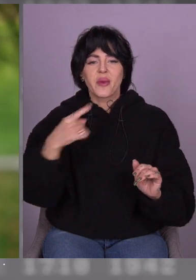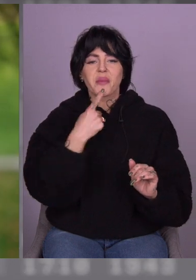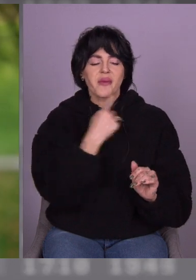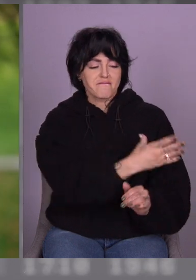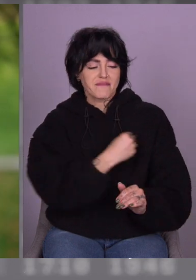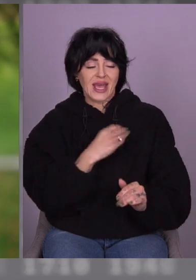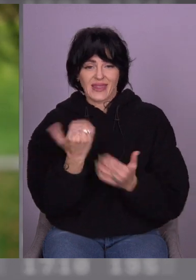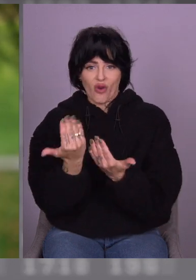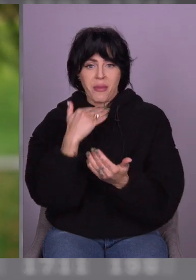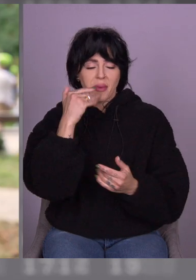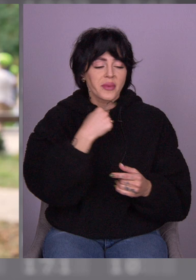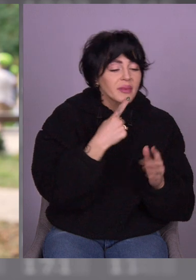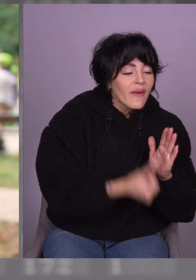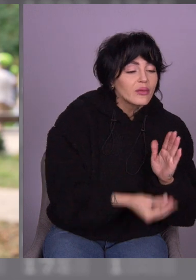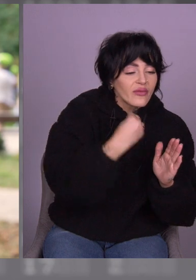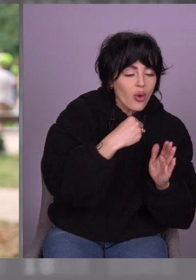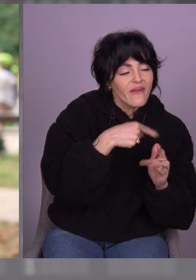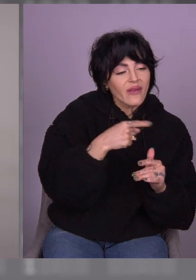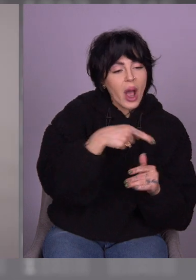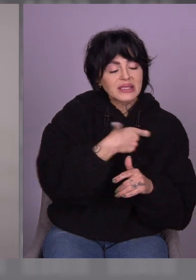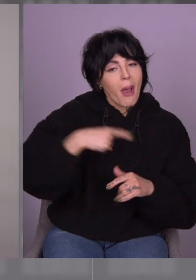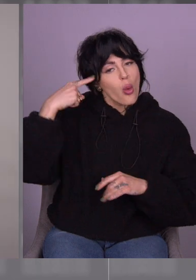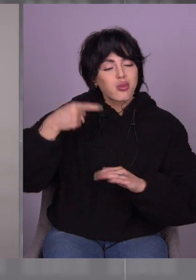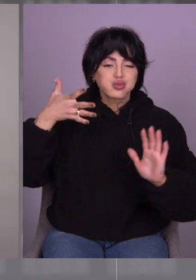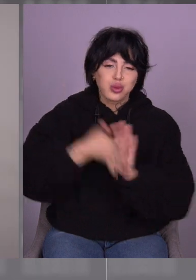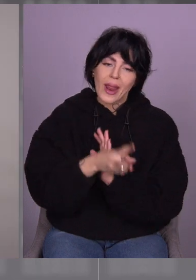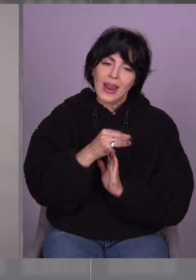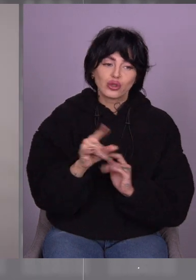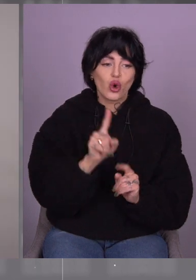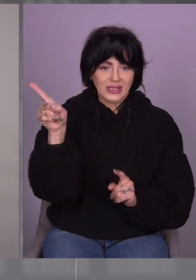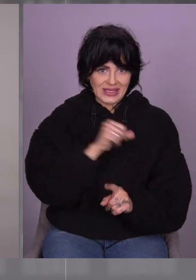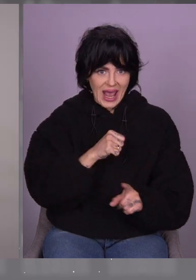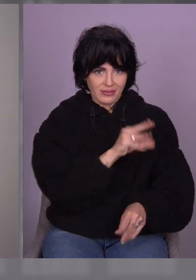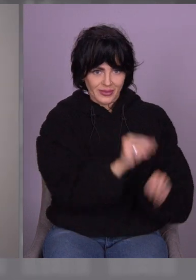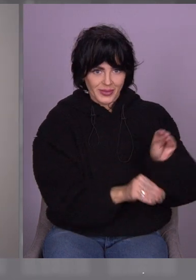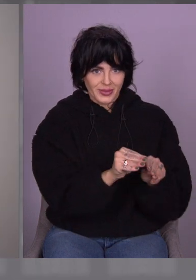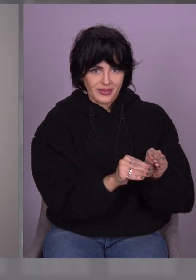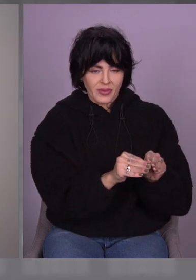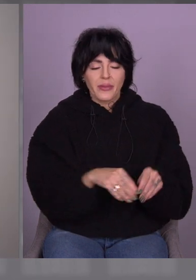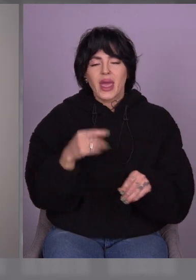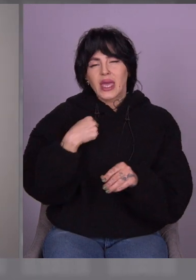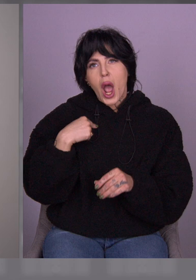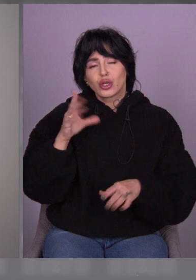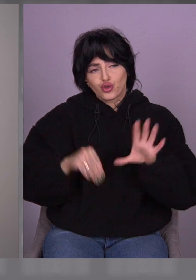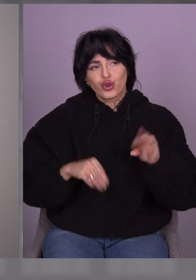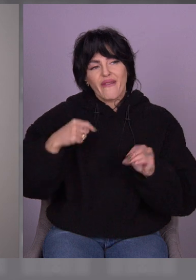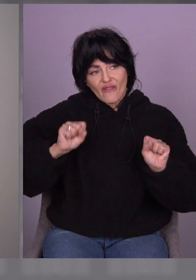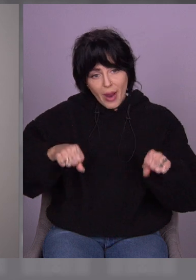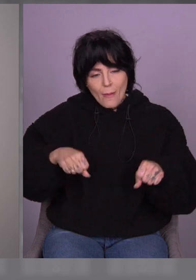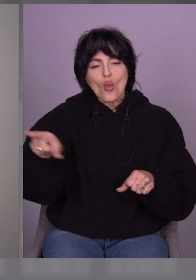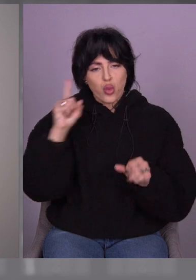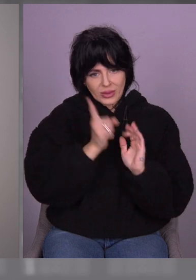татом, він здогадається, що це його? Вони взагалі-то якісь пікантні. Тому тату їх має